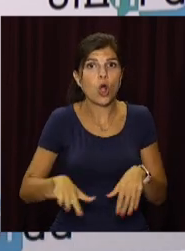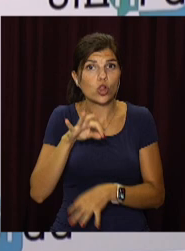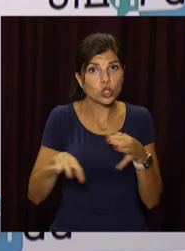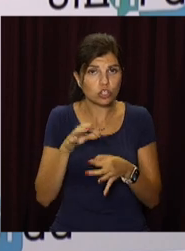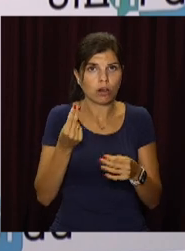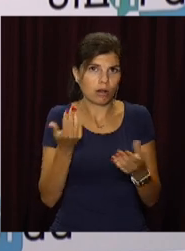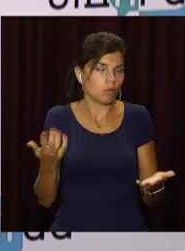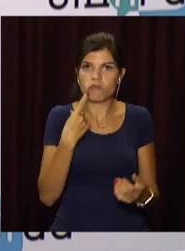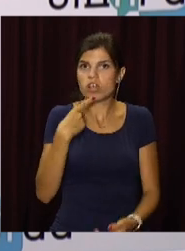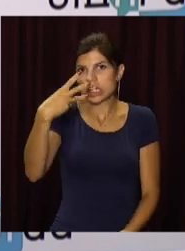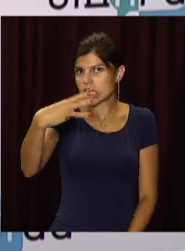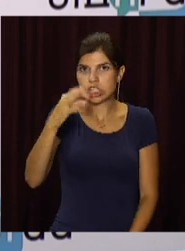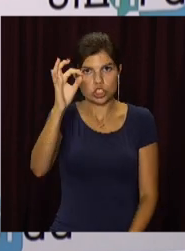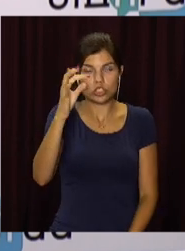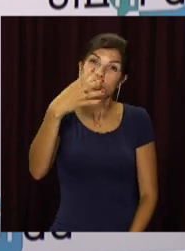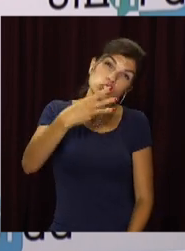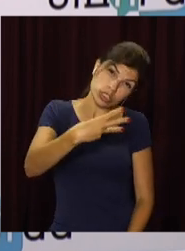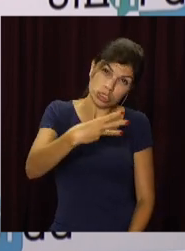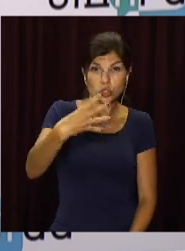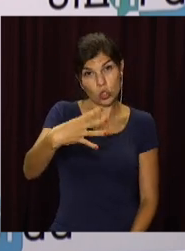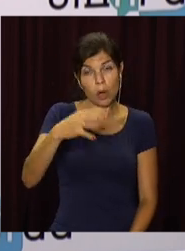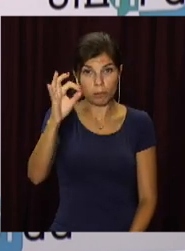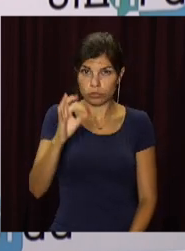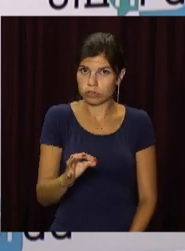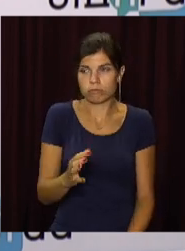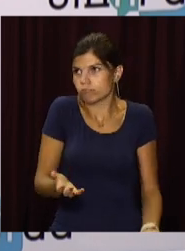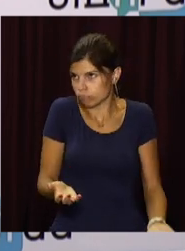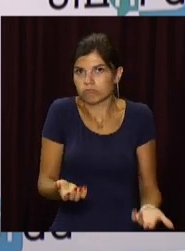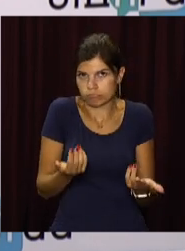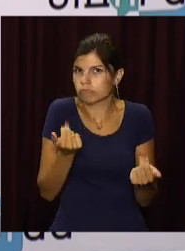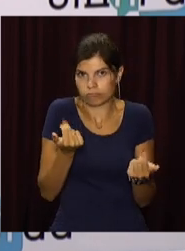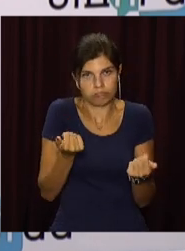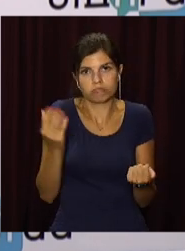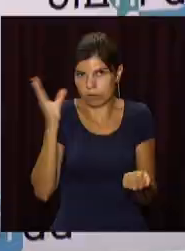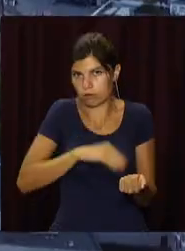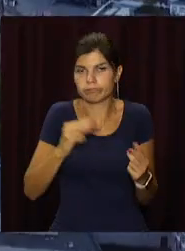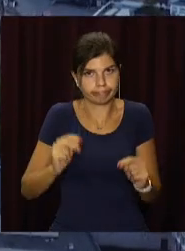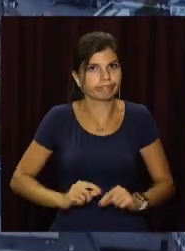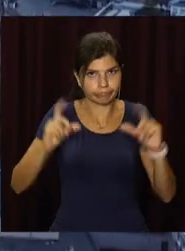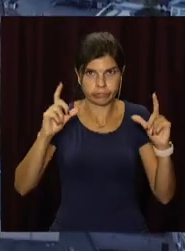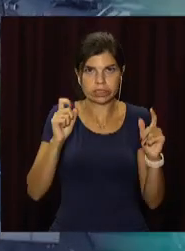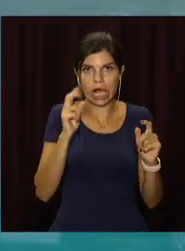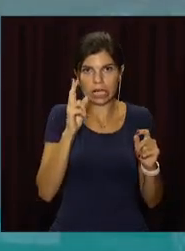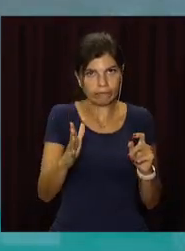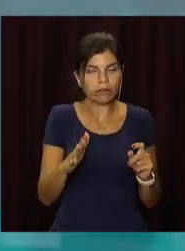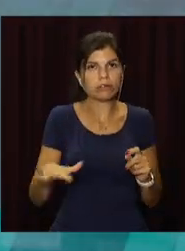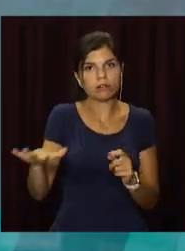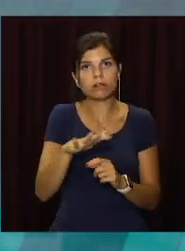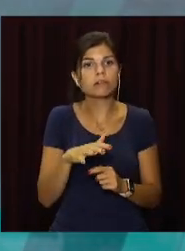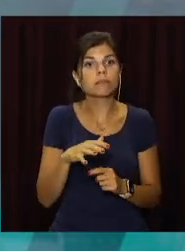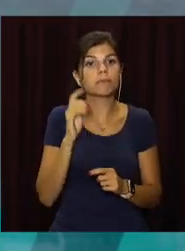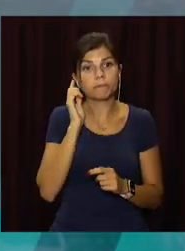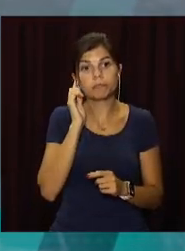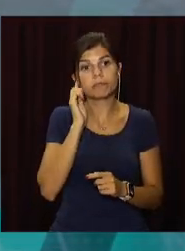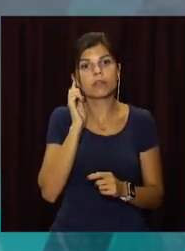30-40% – це вполне мінімальний рост, який може произойти. Податок не поширюватиметься на